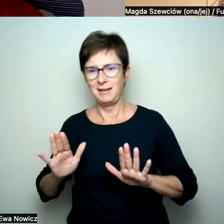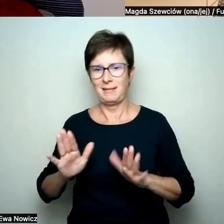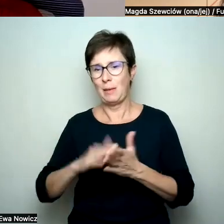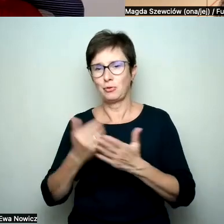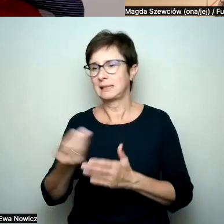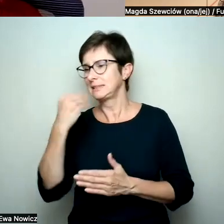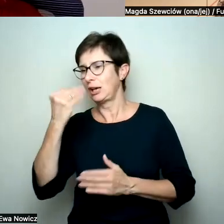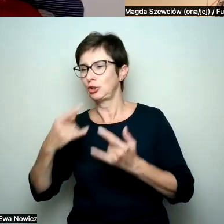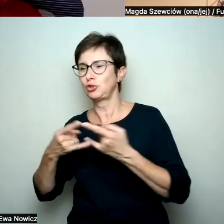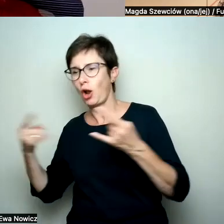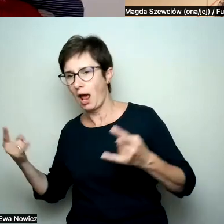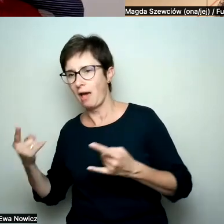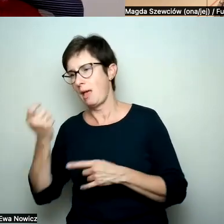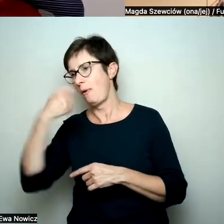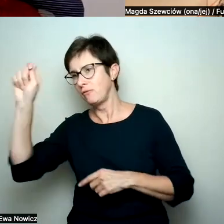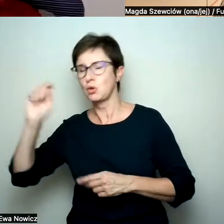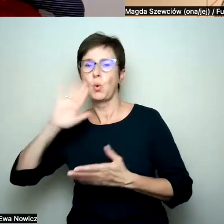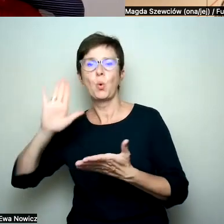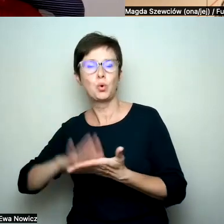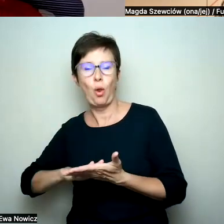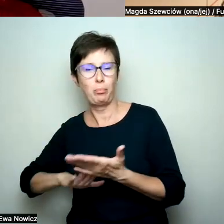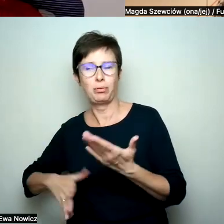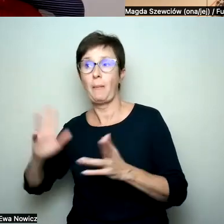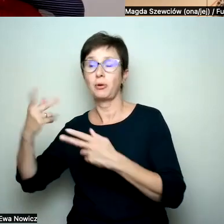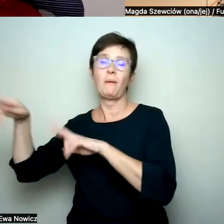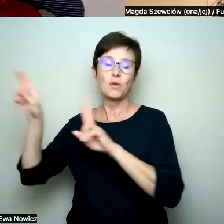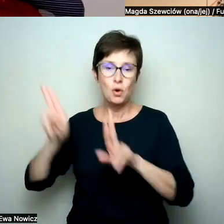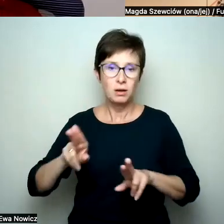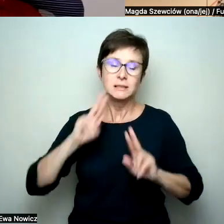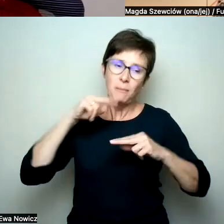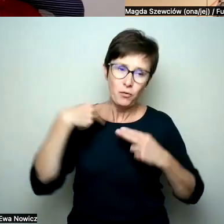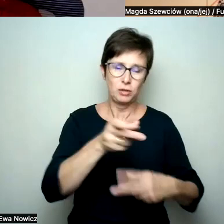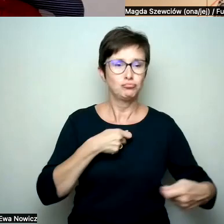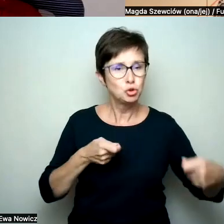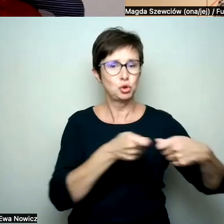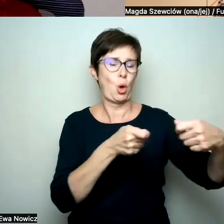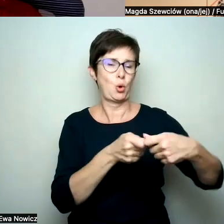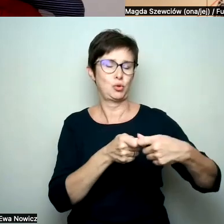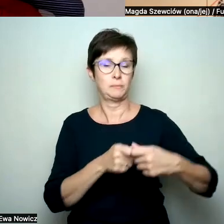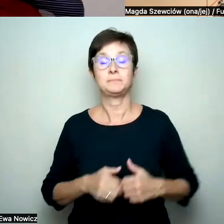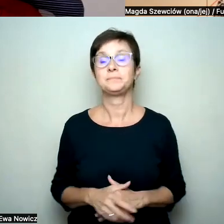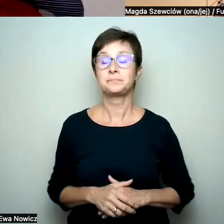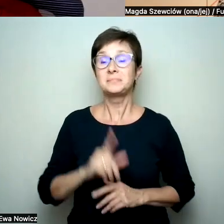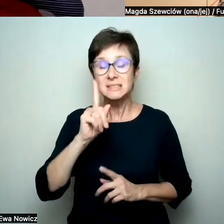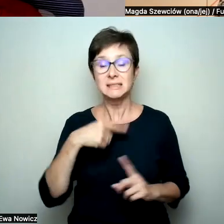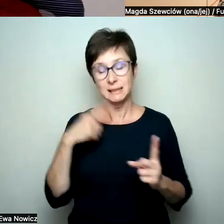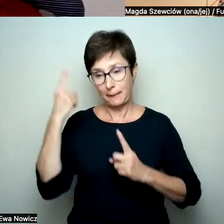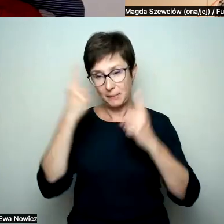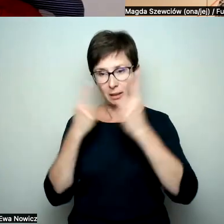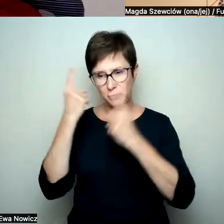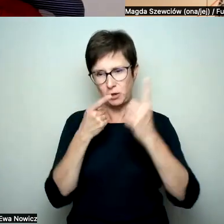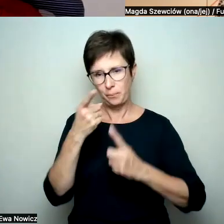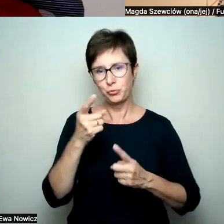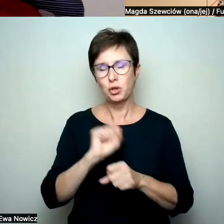może gdzieś pojechać na urlop i dopiero potem wracam. Natomiast sobie myślę, że to jest też szczególnie